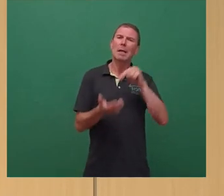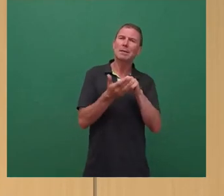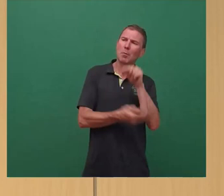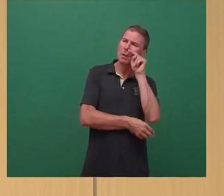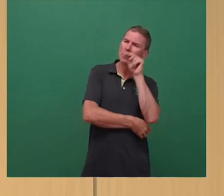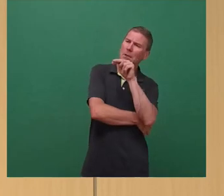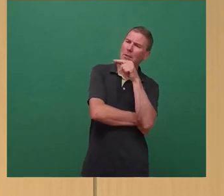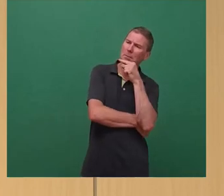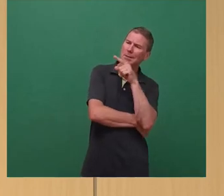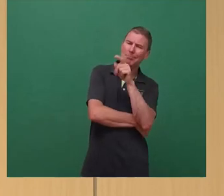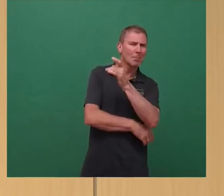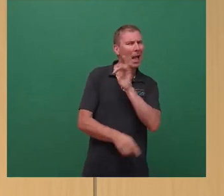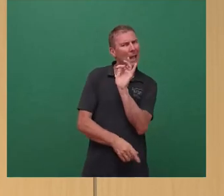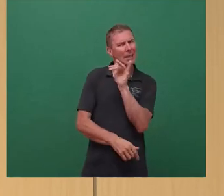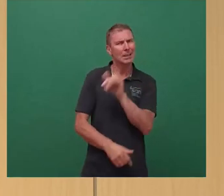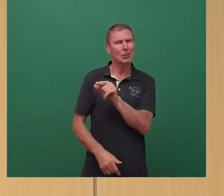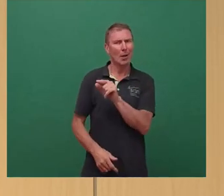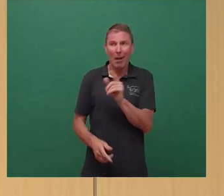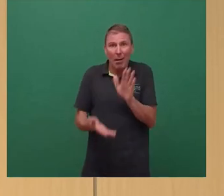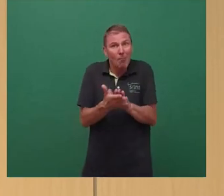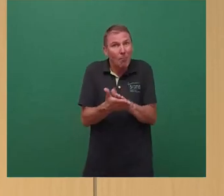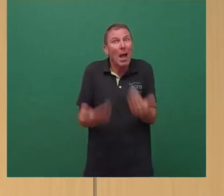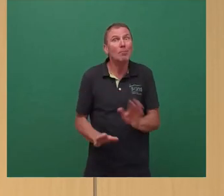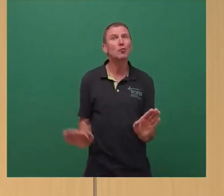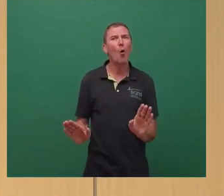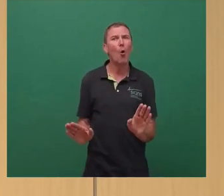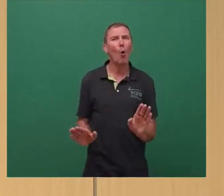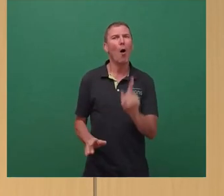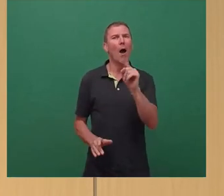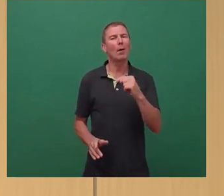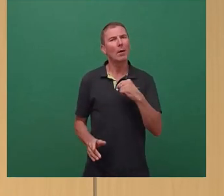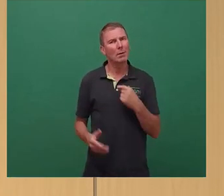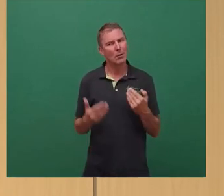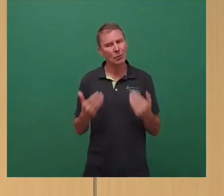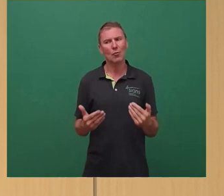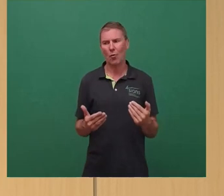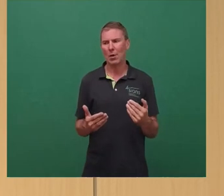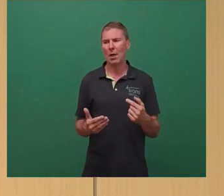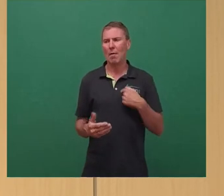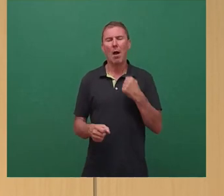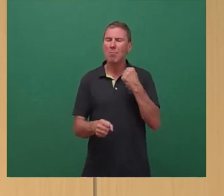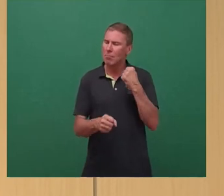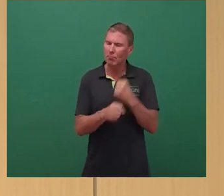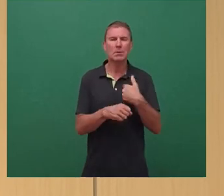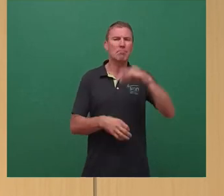gegenüberstanden. Das ist auch weiterhin so der Fall. Aber ich bin der Überzeugung, wir müssen jetzt eine Kreativität an den